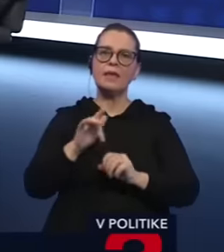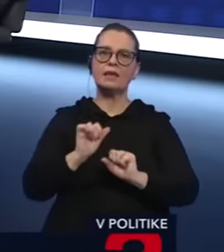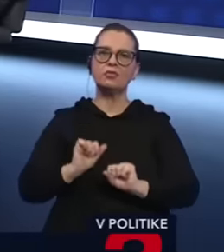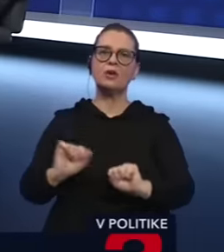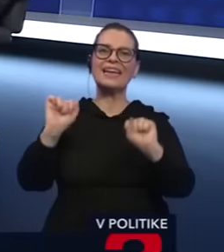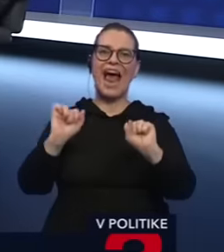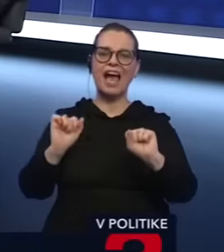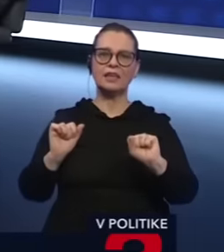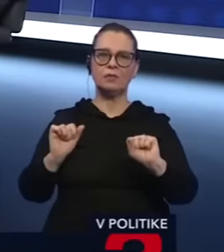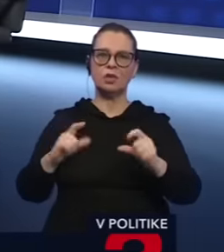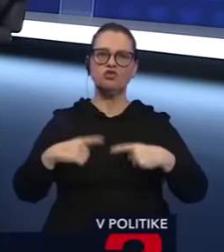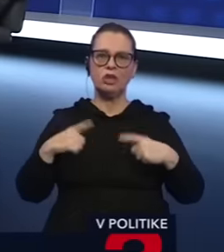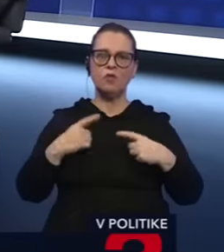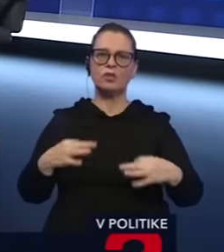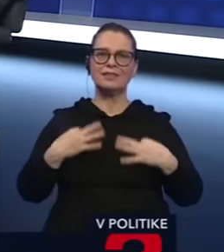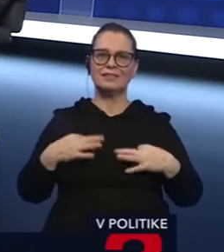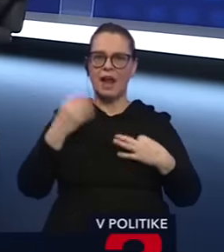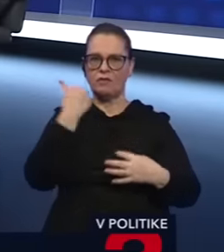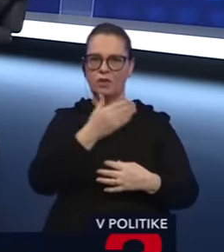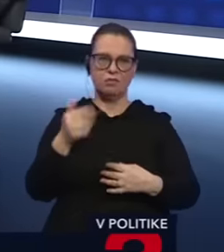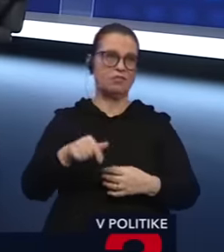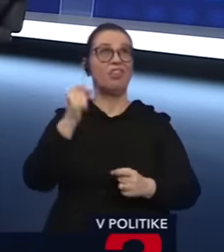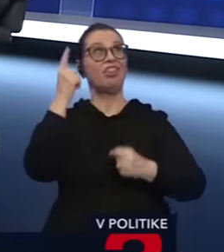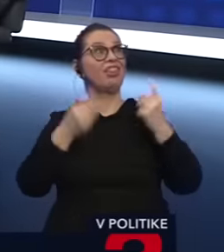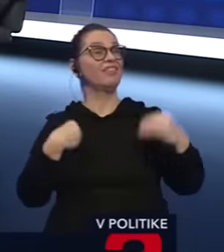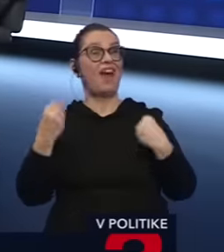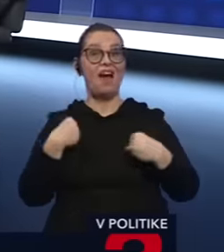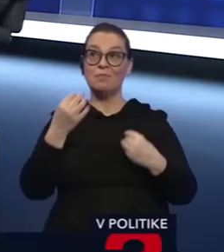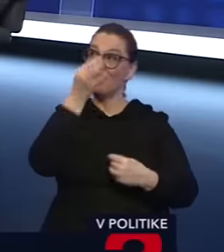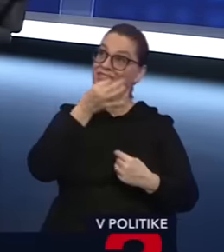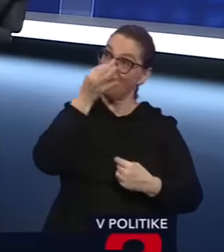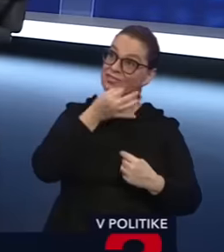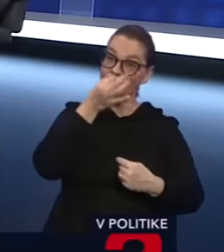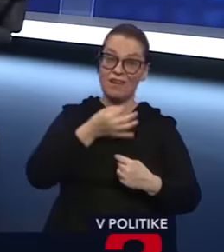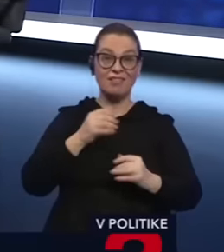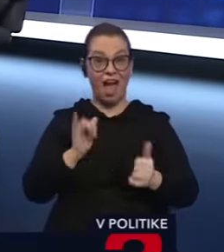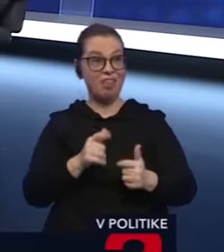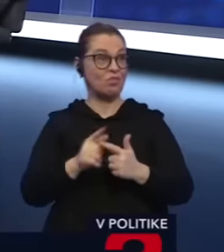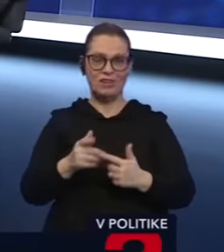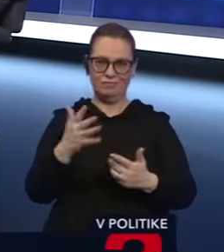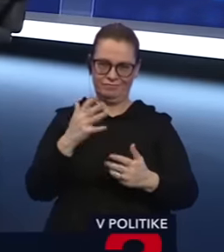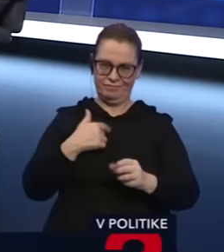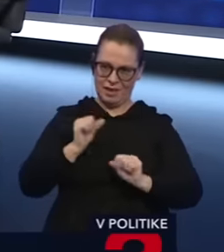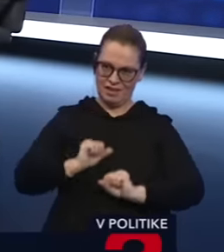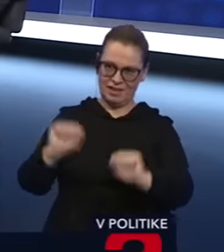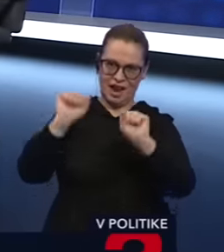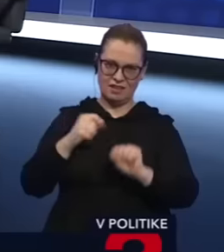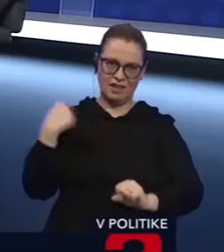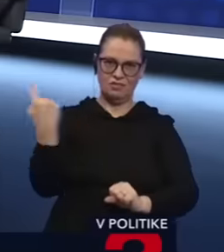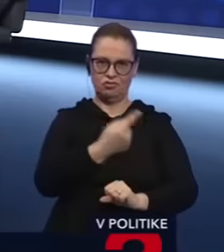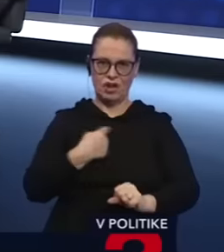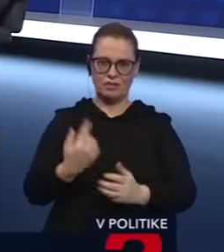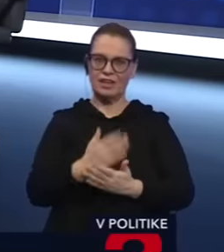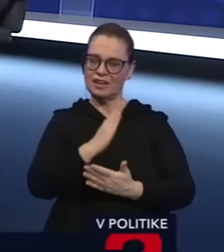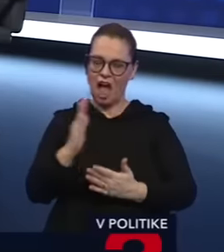z rozmaru, že teraz my si poďme sa testovať, kto sa chce, kto sa nechce. Tam išlo o to, aby sme chránili zamestnancov Národnej rady. A každý normálny,